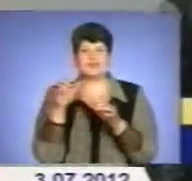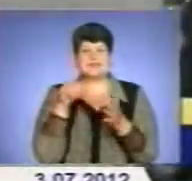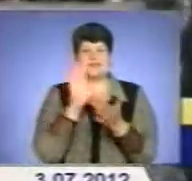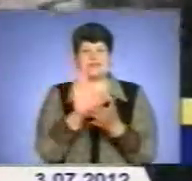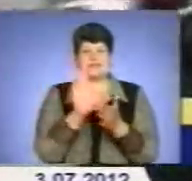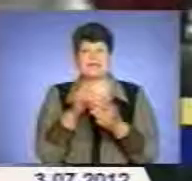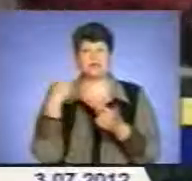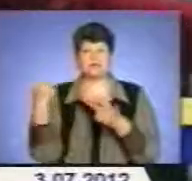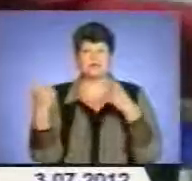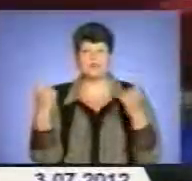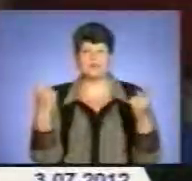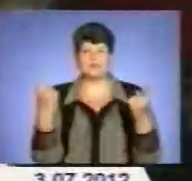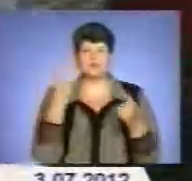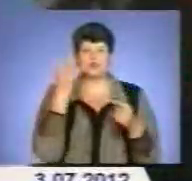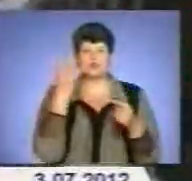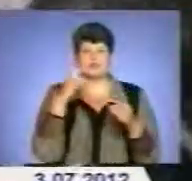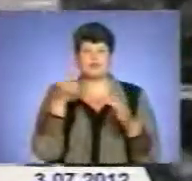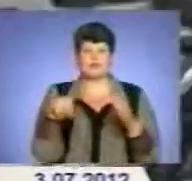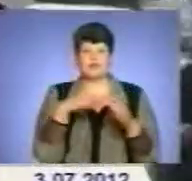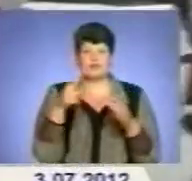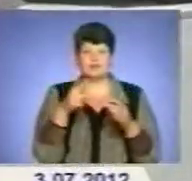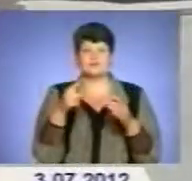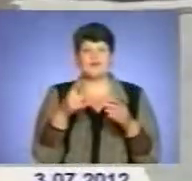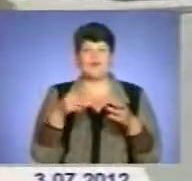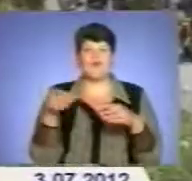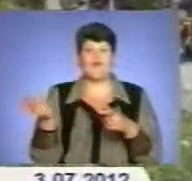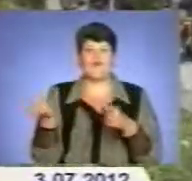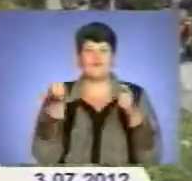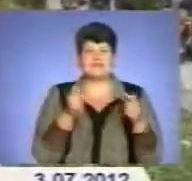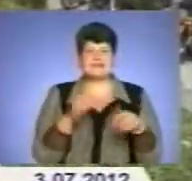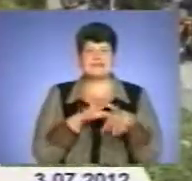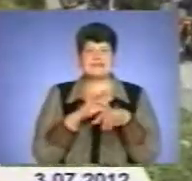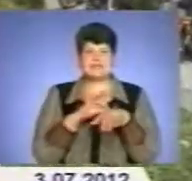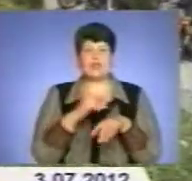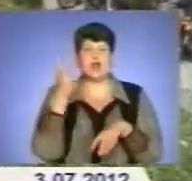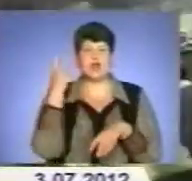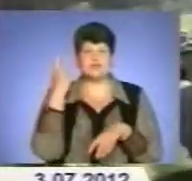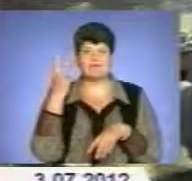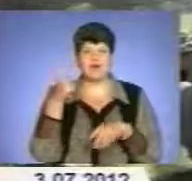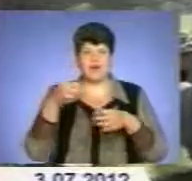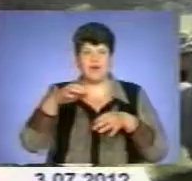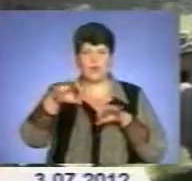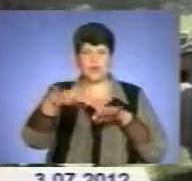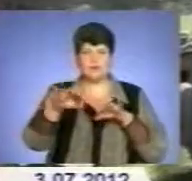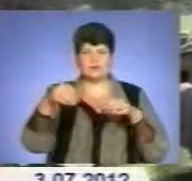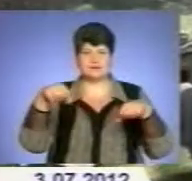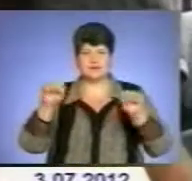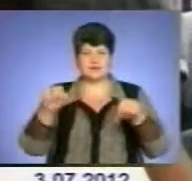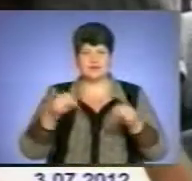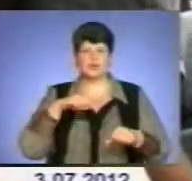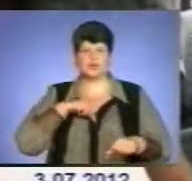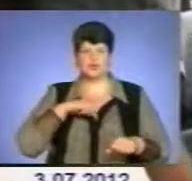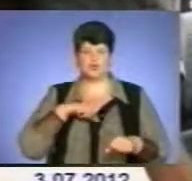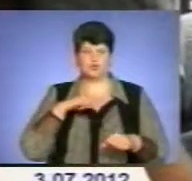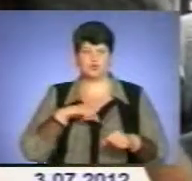одному. Чотири колеса возять тіло, а два душу – так пояснюють байкерський світ учасники. Це товариство вільних людей, де відсутні